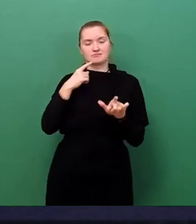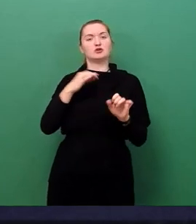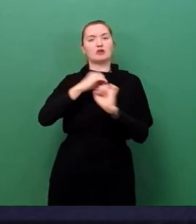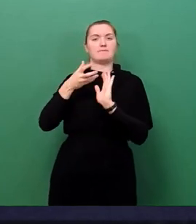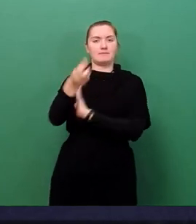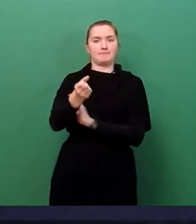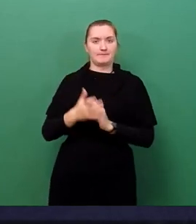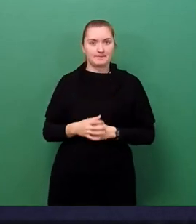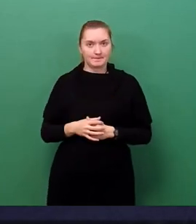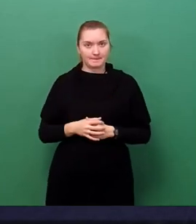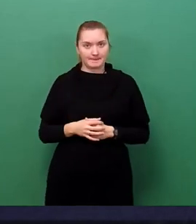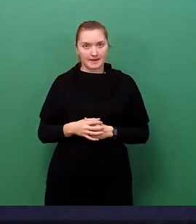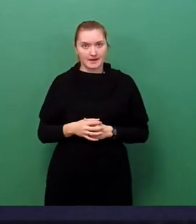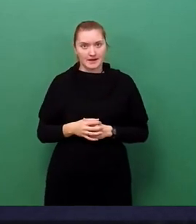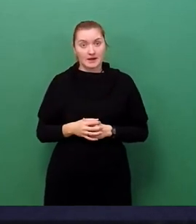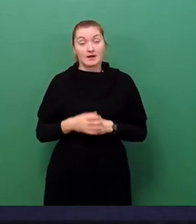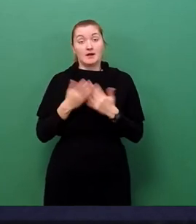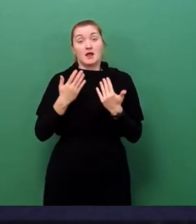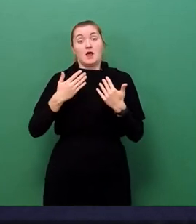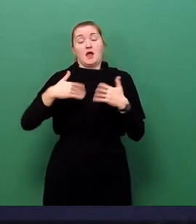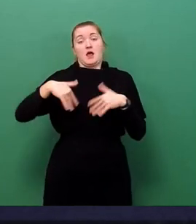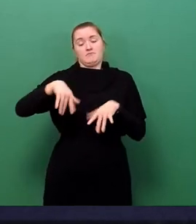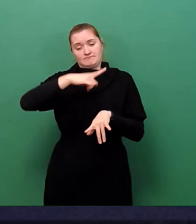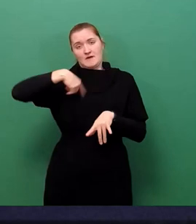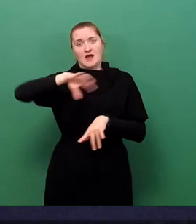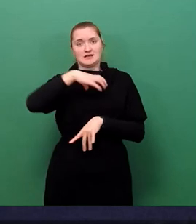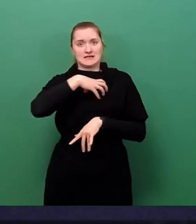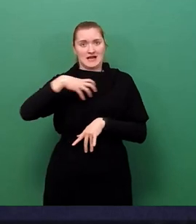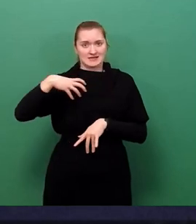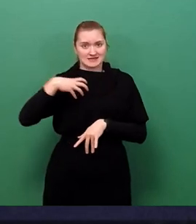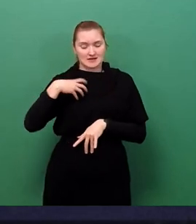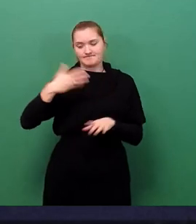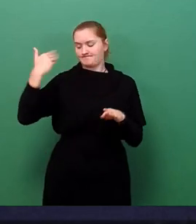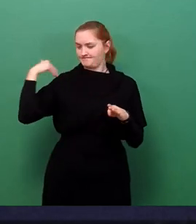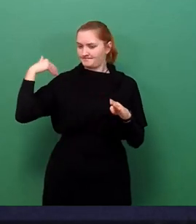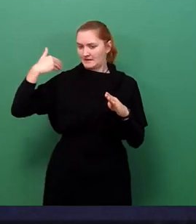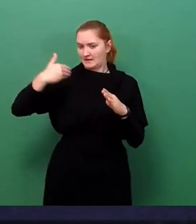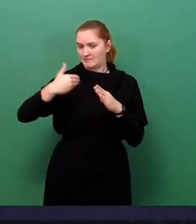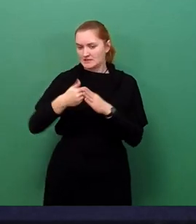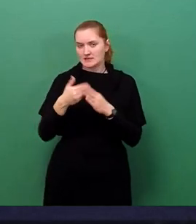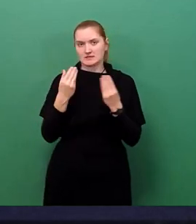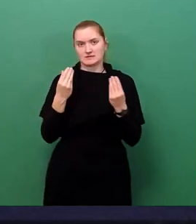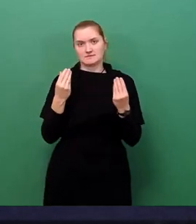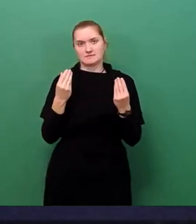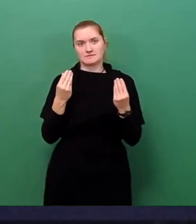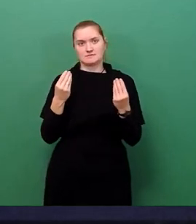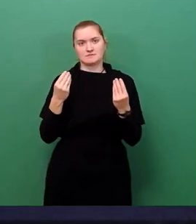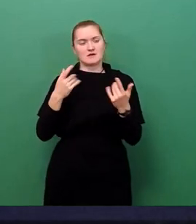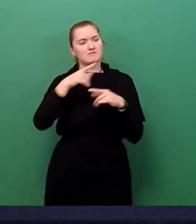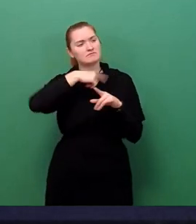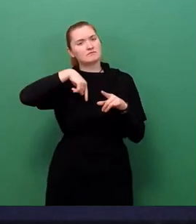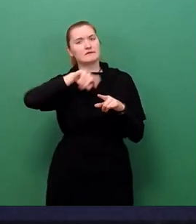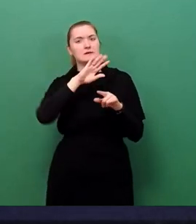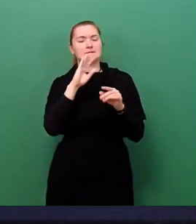Als Landeshauptstadt haben wir uns in den vergangenen Wochen und Monaten in all unseren Fachstellungnahmen immer